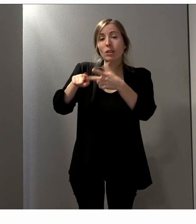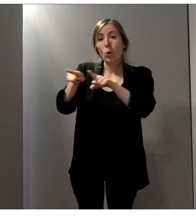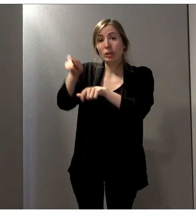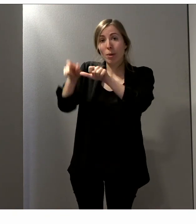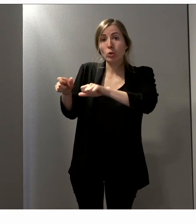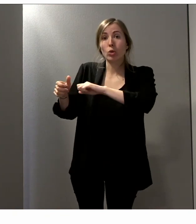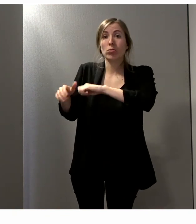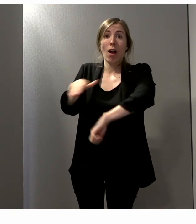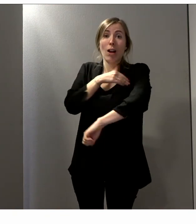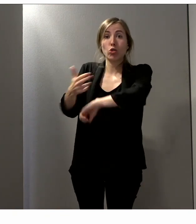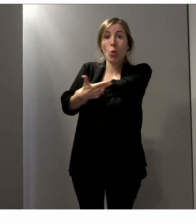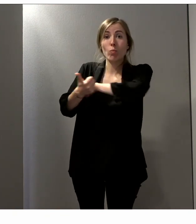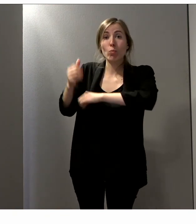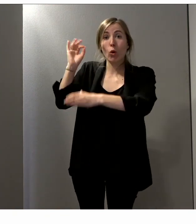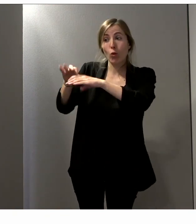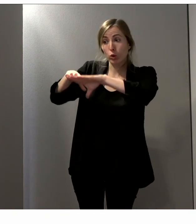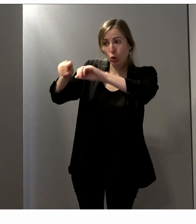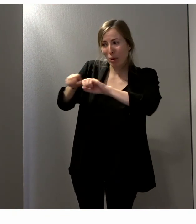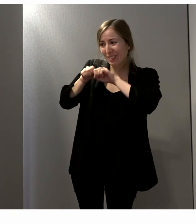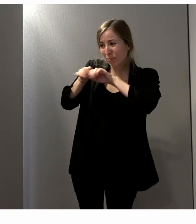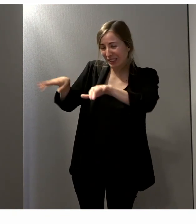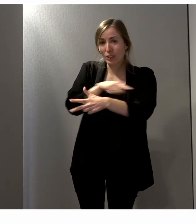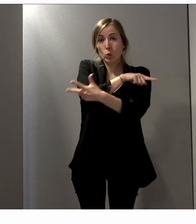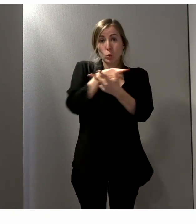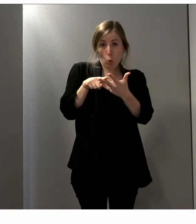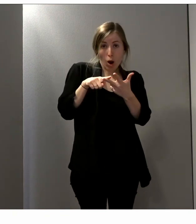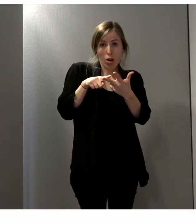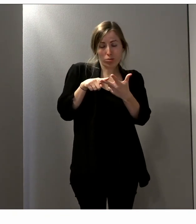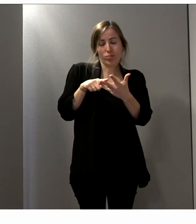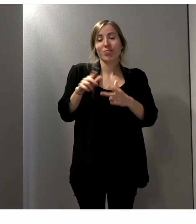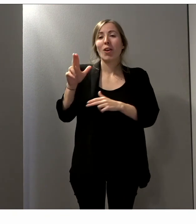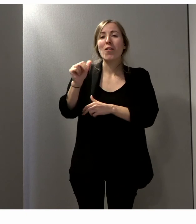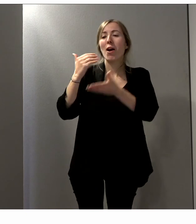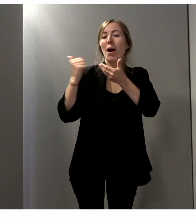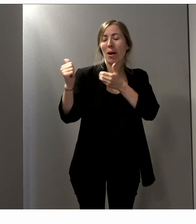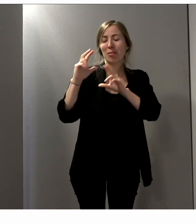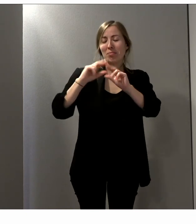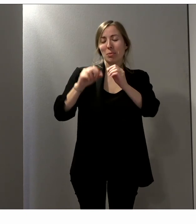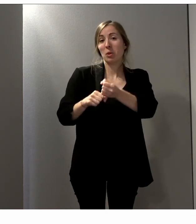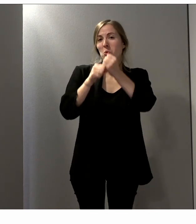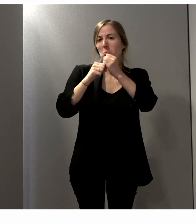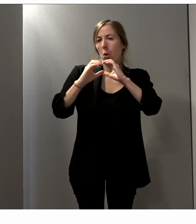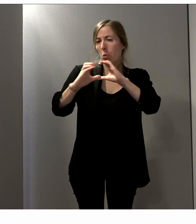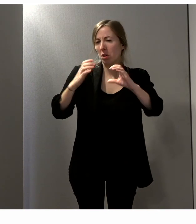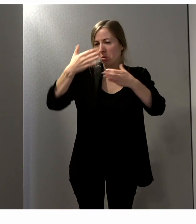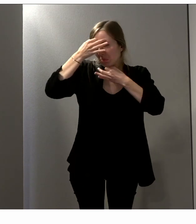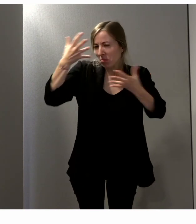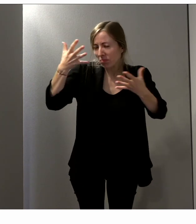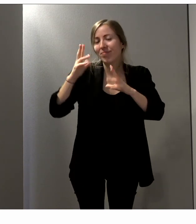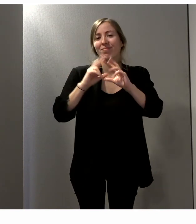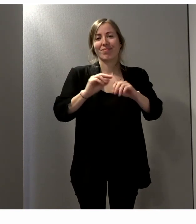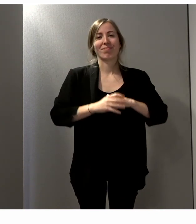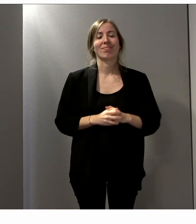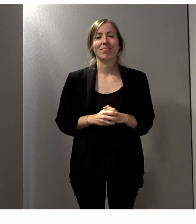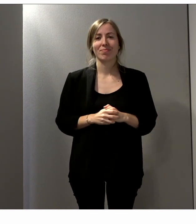Voilà, donc je vais laisser Madame Catrou présenter ses supports de communication. Alors, effectivement, on a